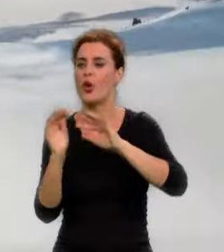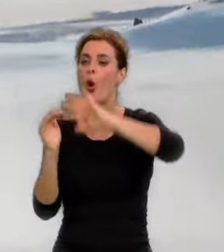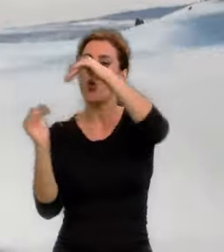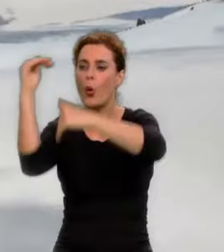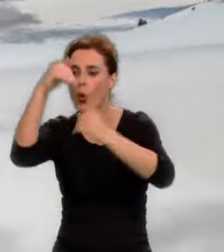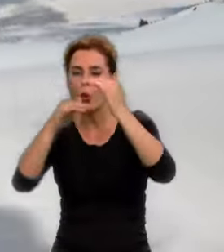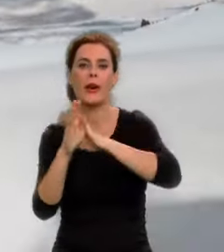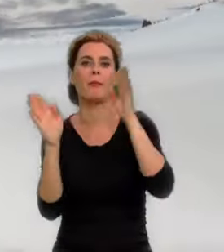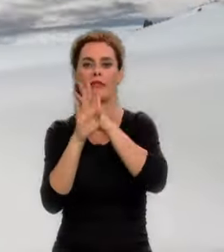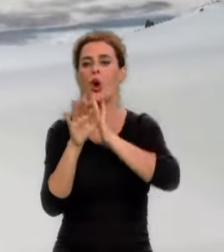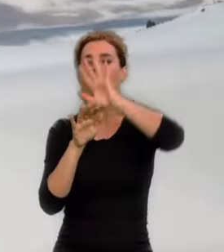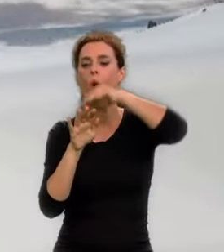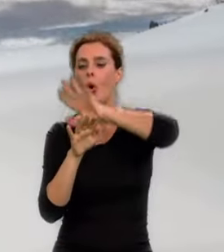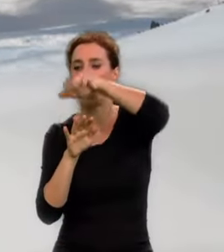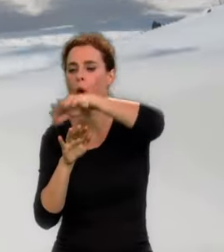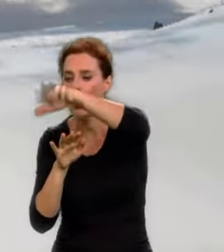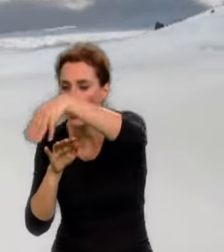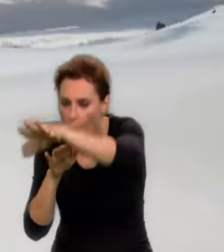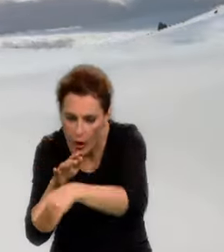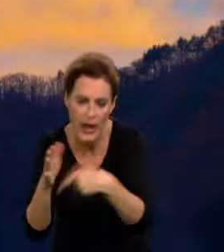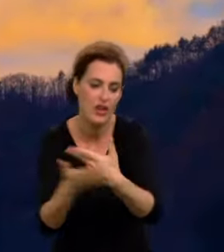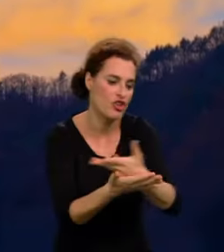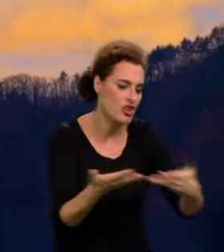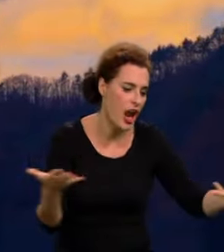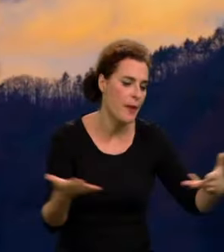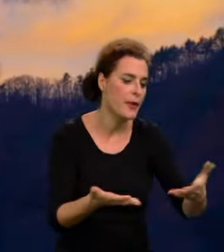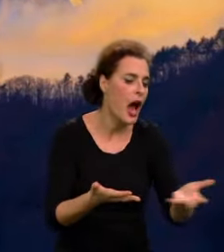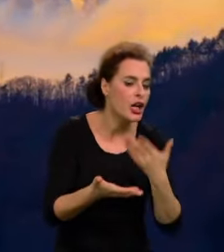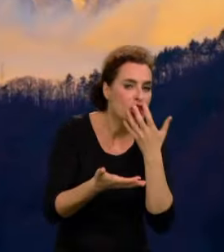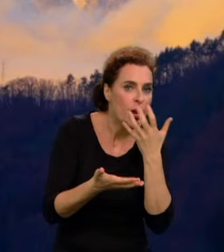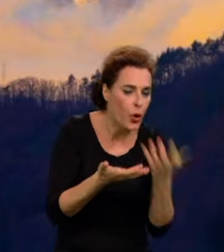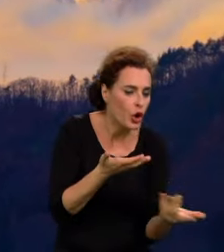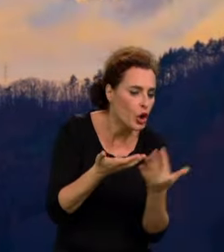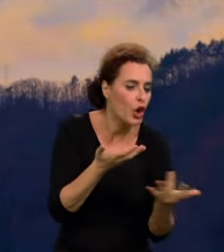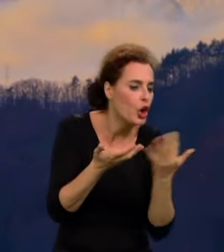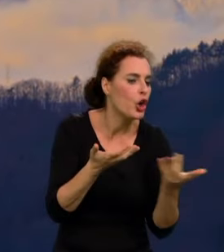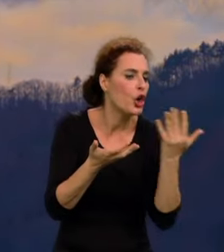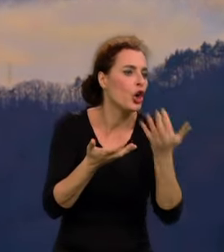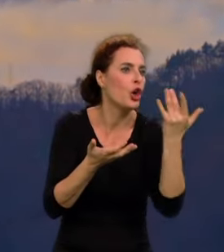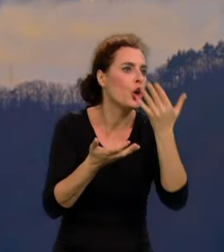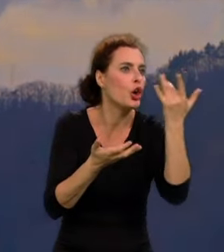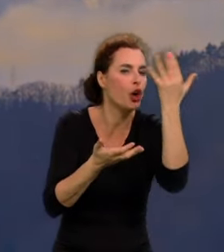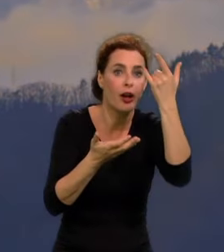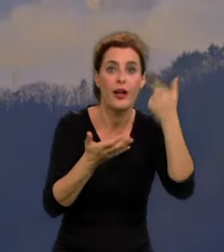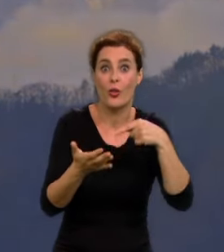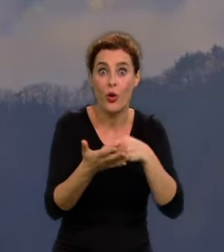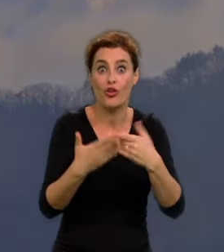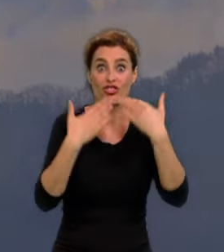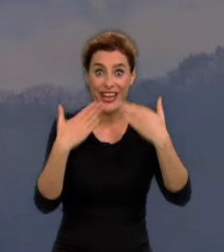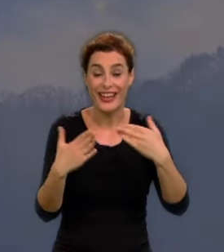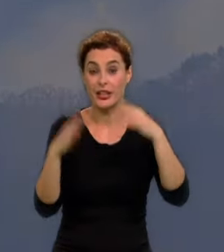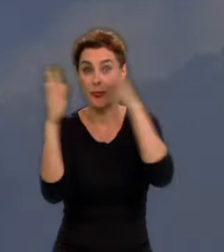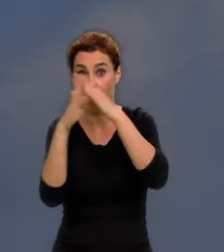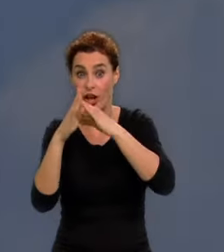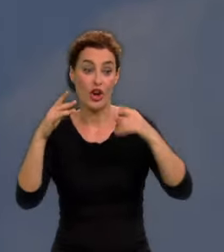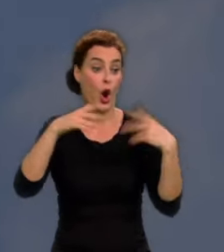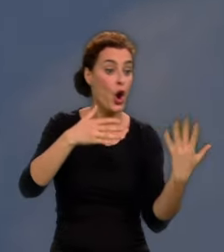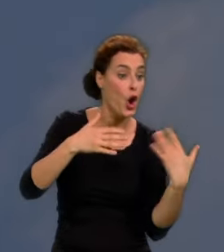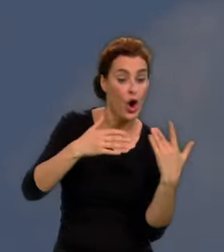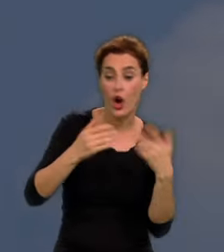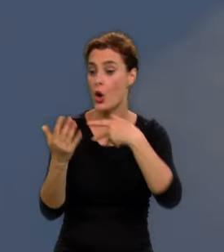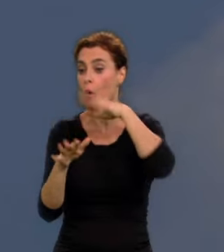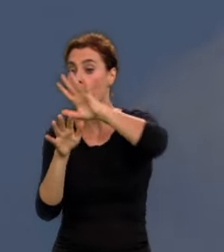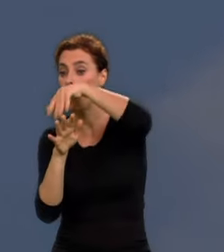górskie, podgrzewając się czy nagrzewając się od ziemi, unosi się do góry. Dzięki właśnie tym ruchom